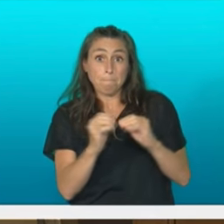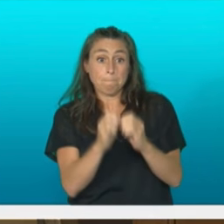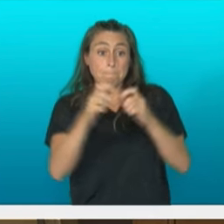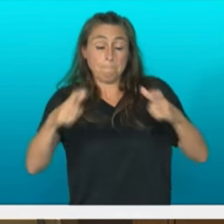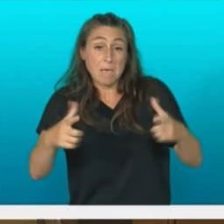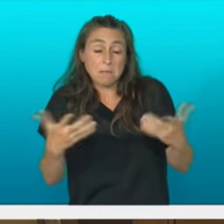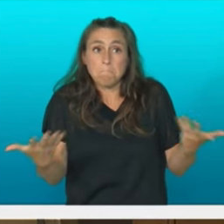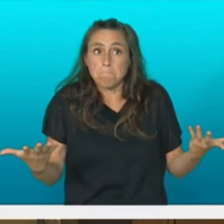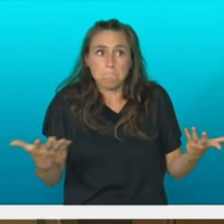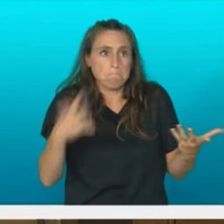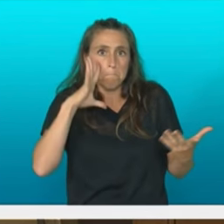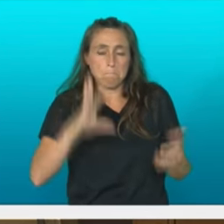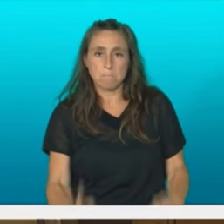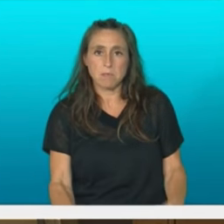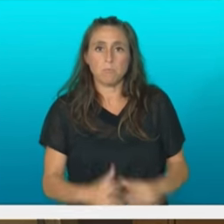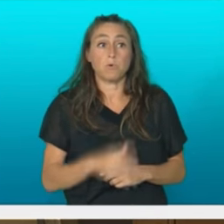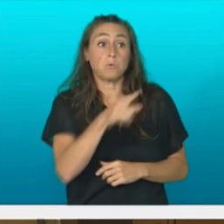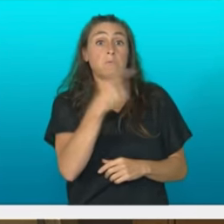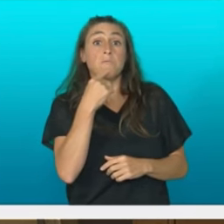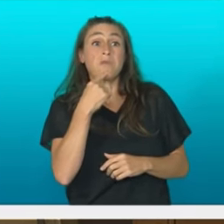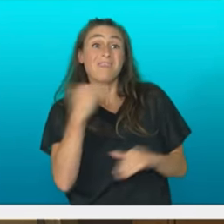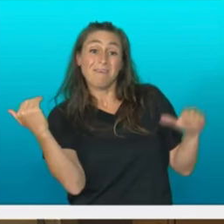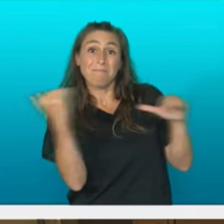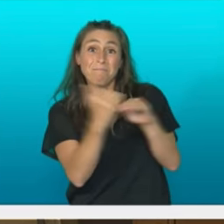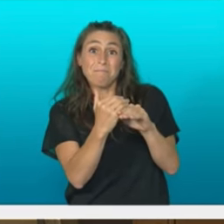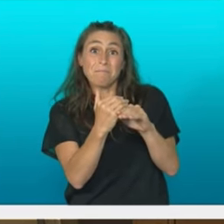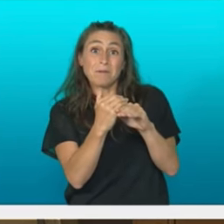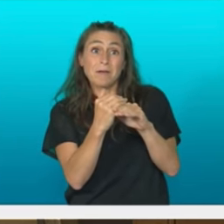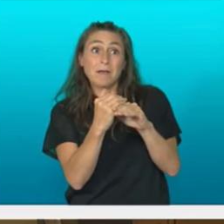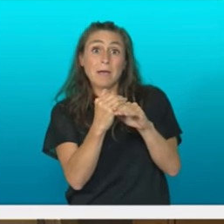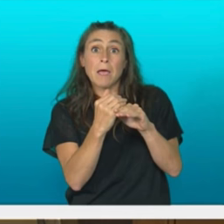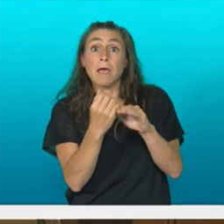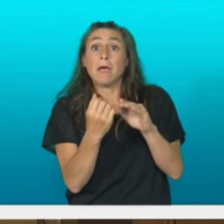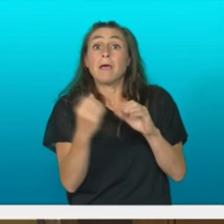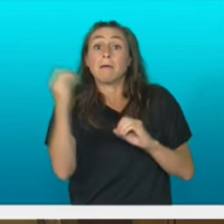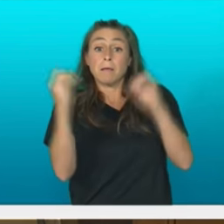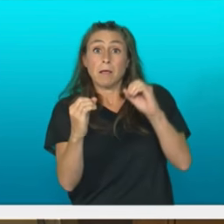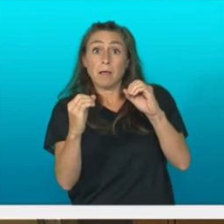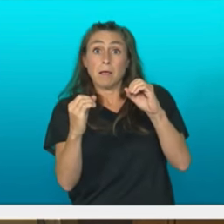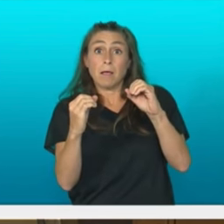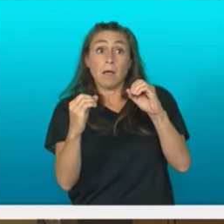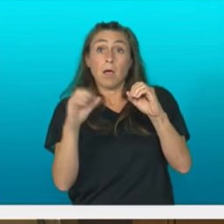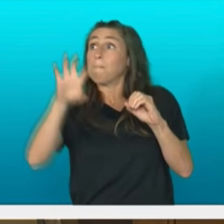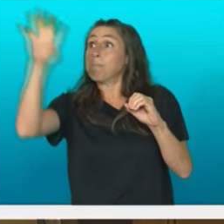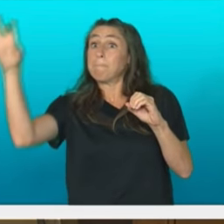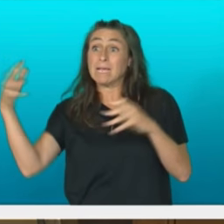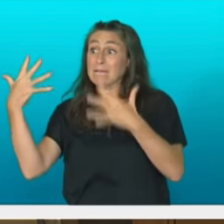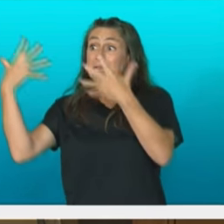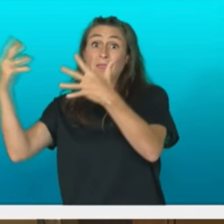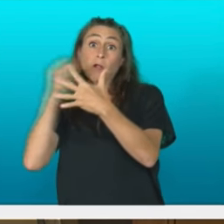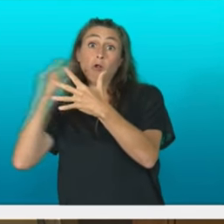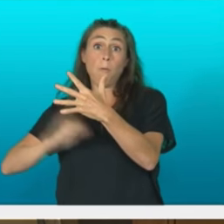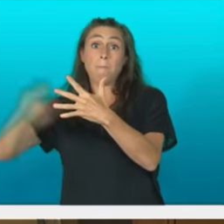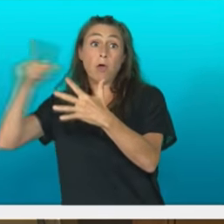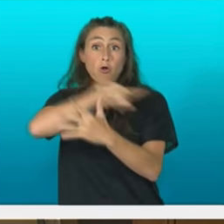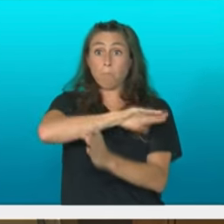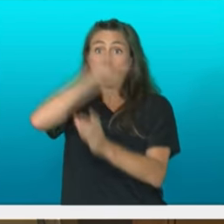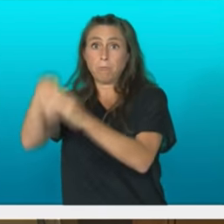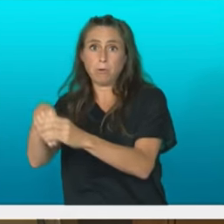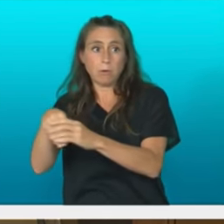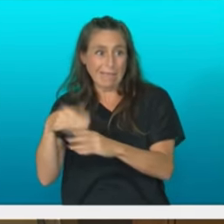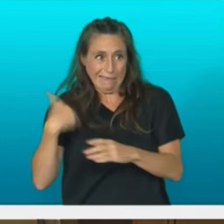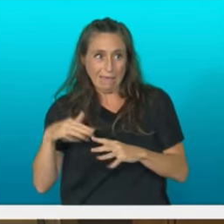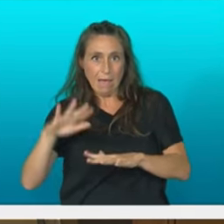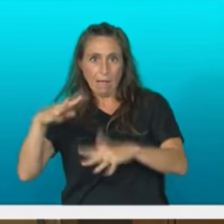Proposatzen diguzu berdintasunean indizeo berdina duten amarrerrien artean sartzea bederatzigarren gaudenean,